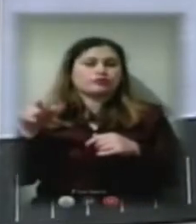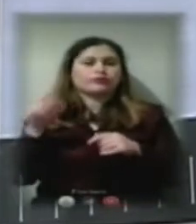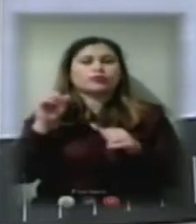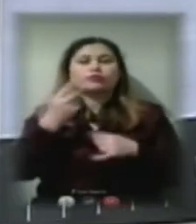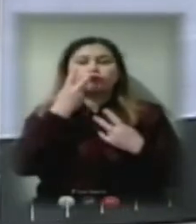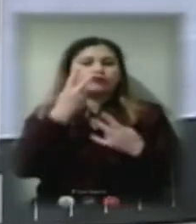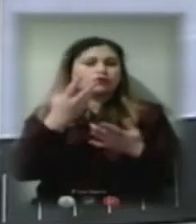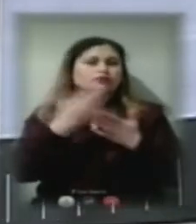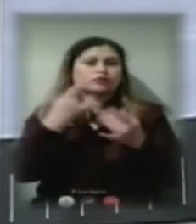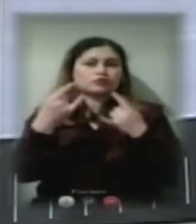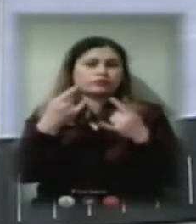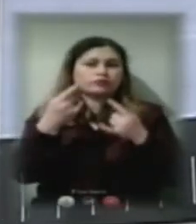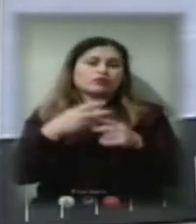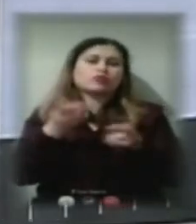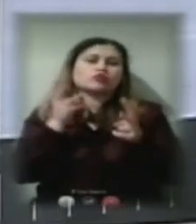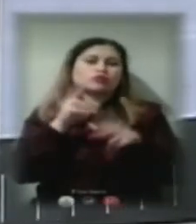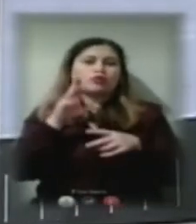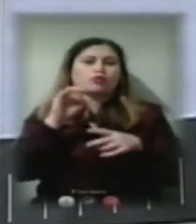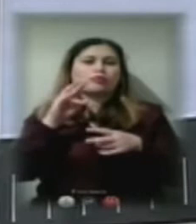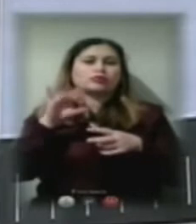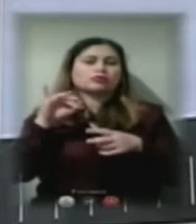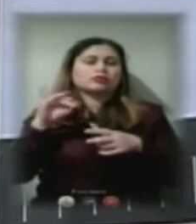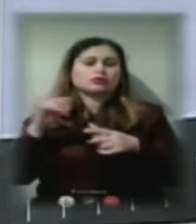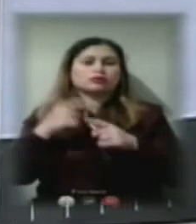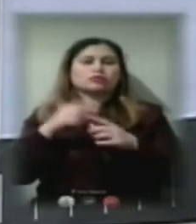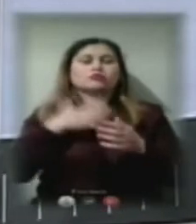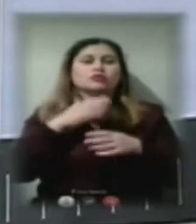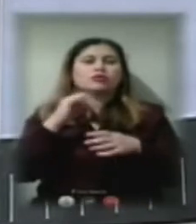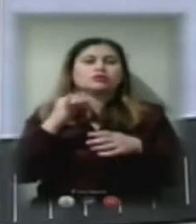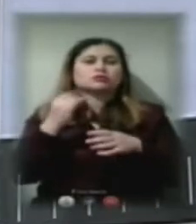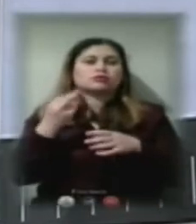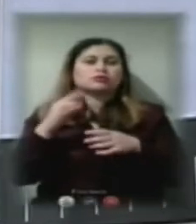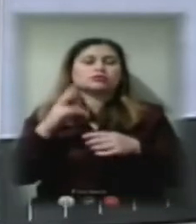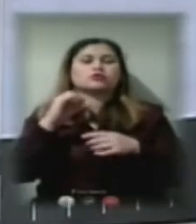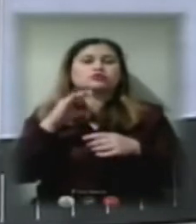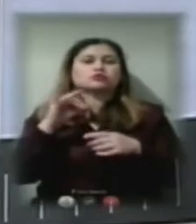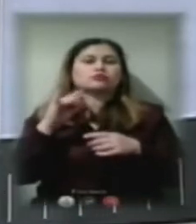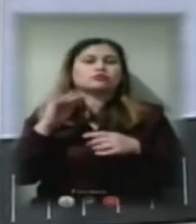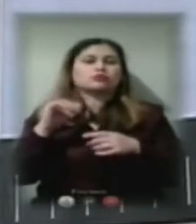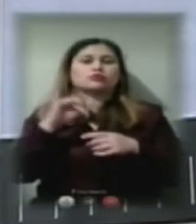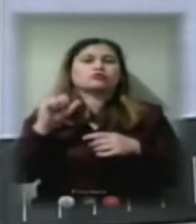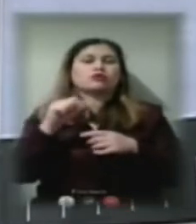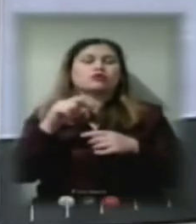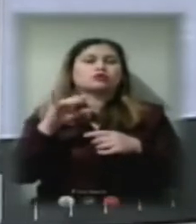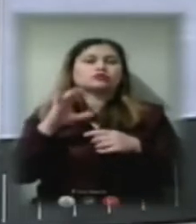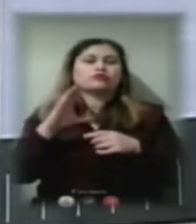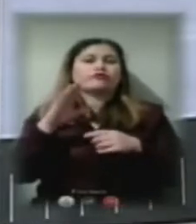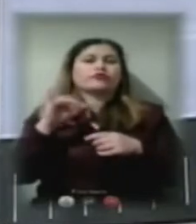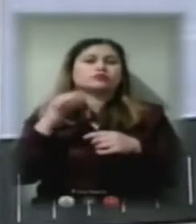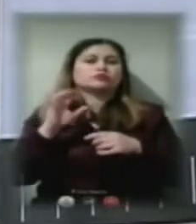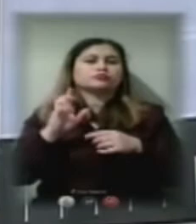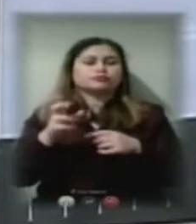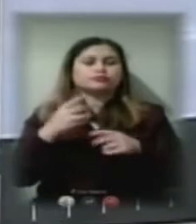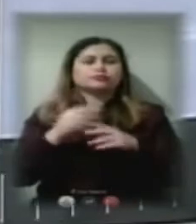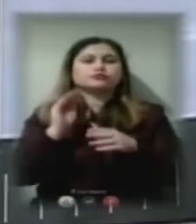а також залишайте свої коментарі під нашою трансляцією на сторінці телеканалу «ЮА Херсон» у Фейсбук. Додавайте хештег